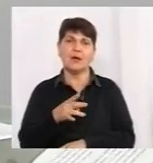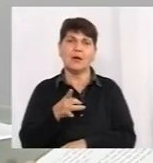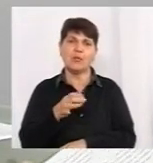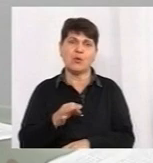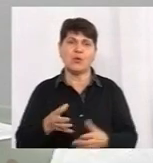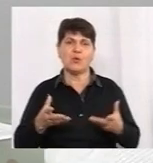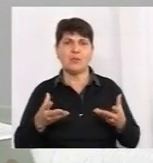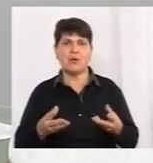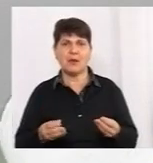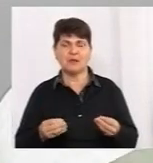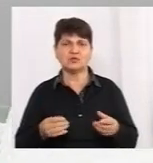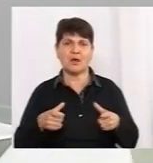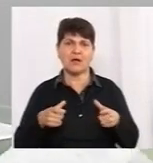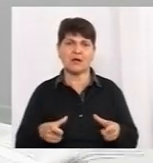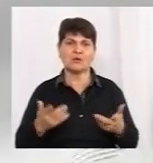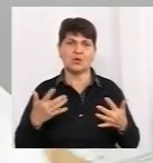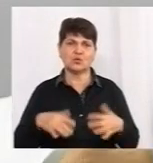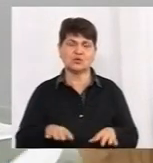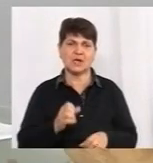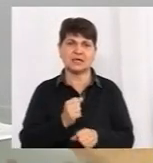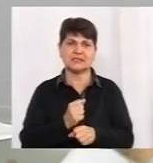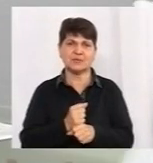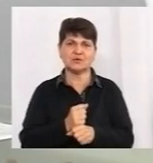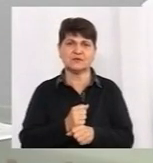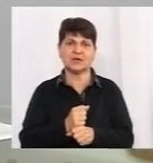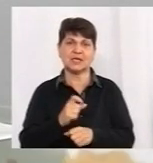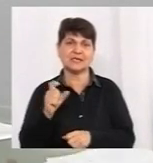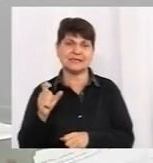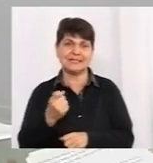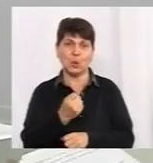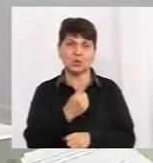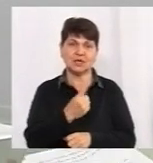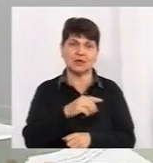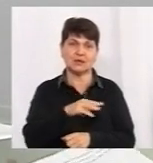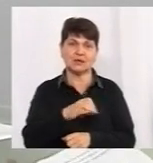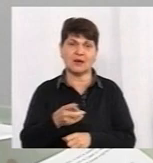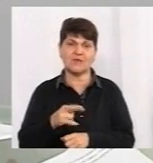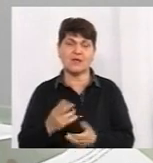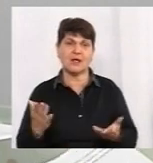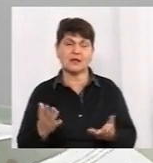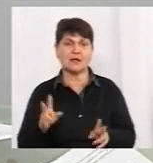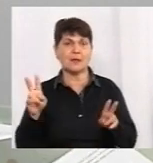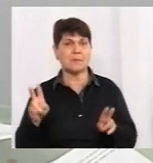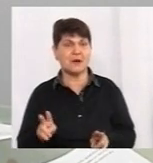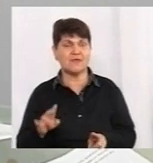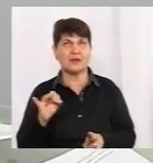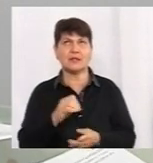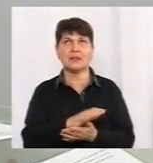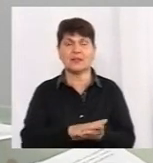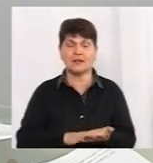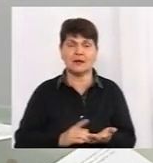карантину, яке вже запрацювало з 11 травня, які правила і надалі